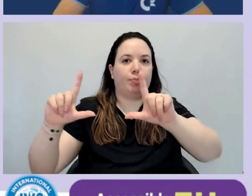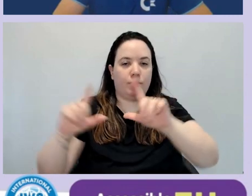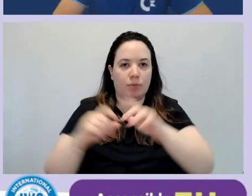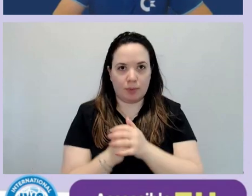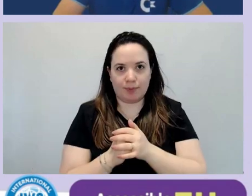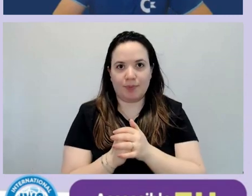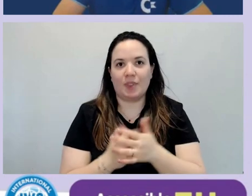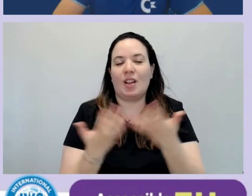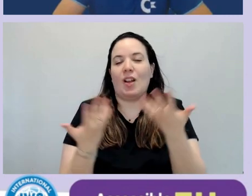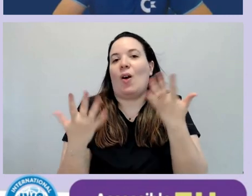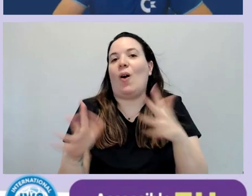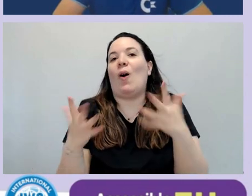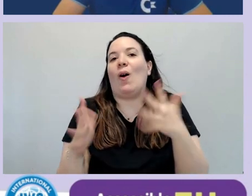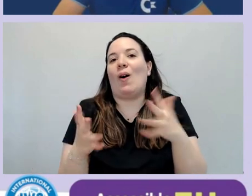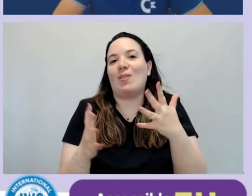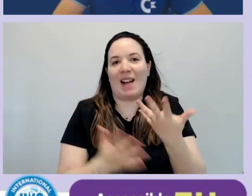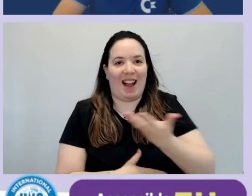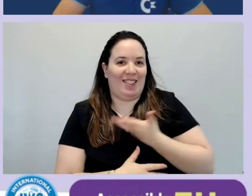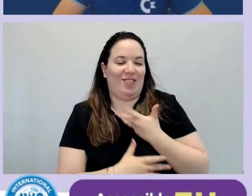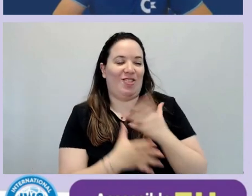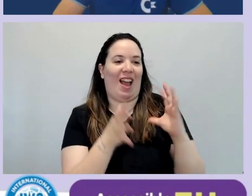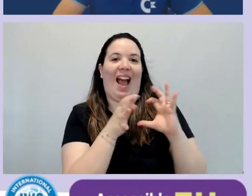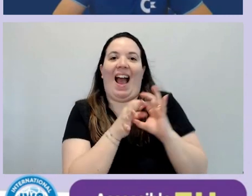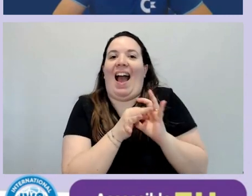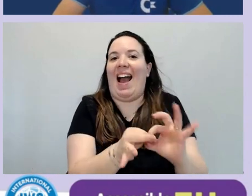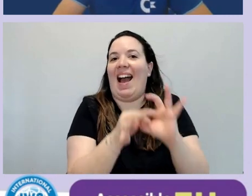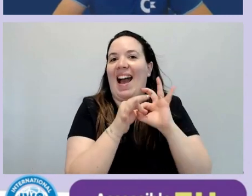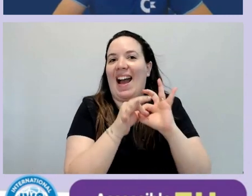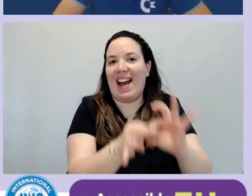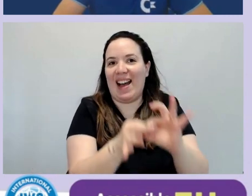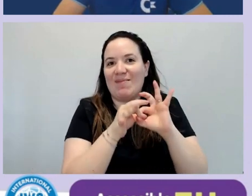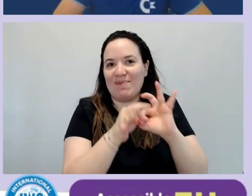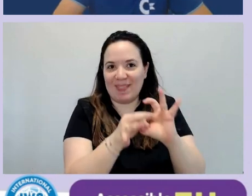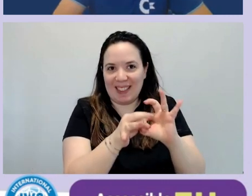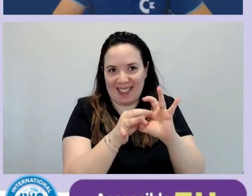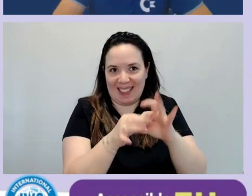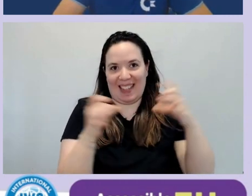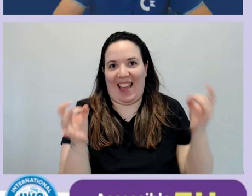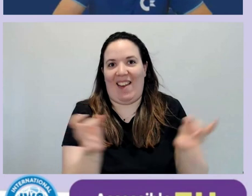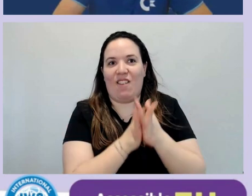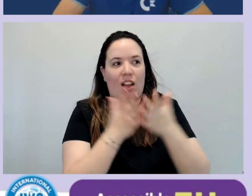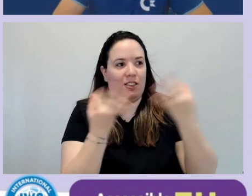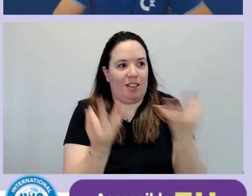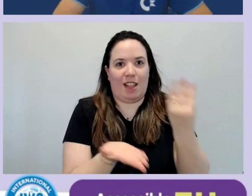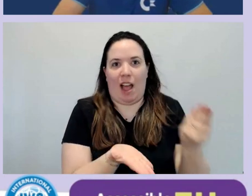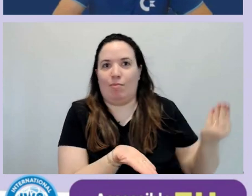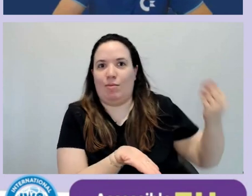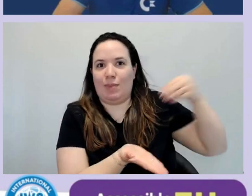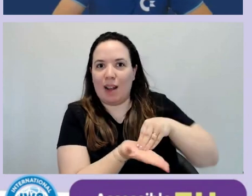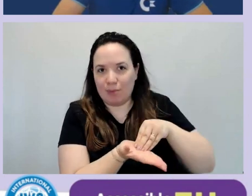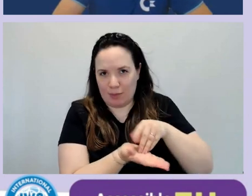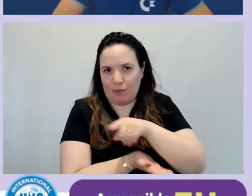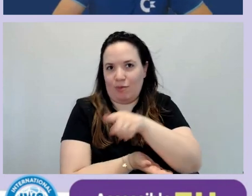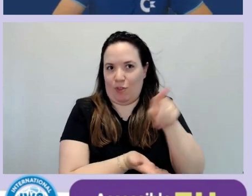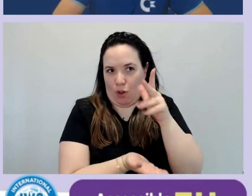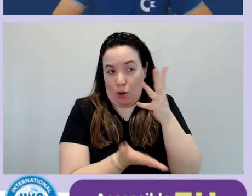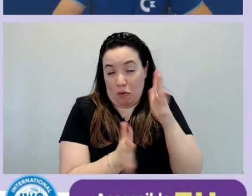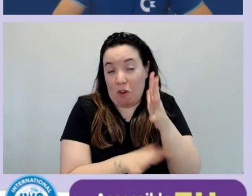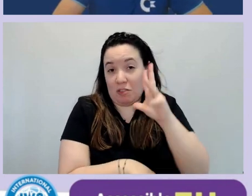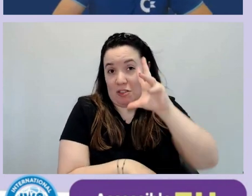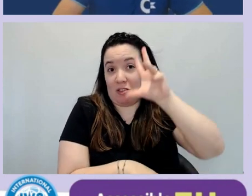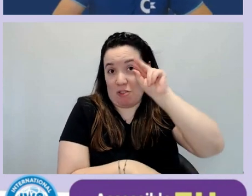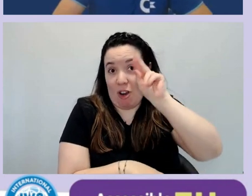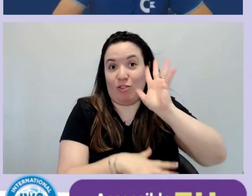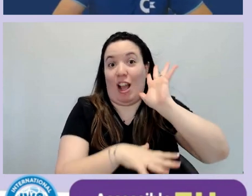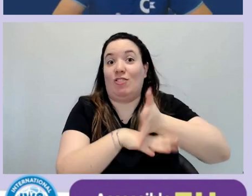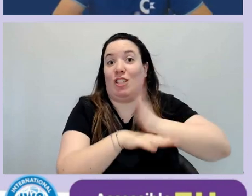le nostre oramai amiche che ci seguono nei nostri eventi, le avete conosciute probabilmente ad